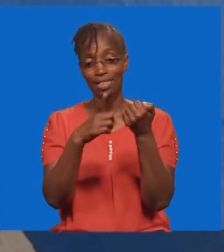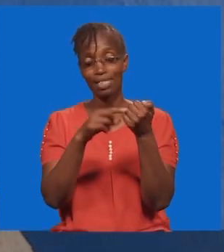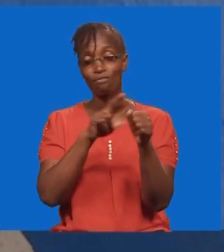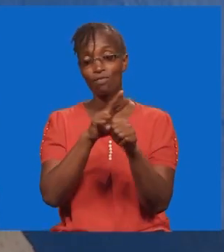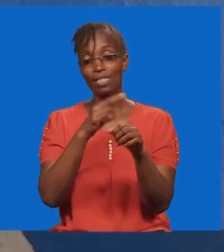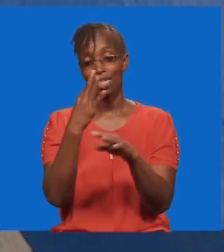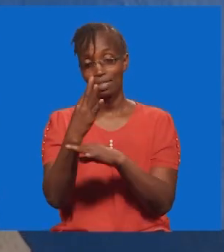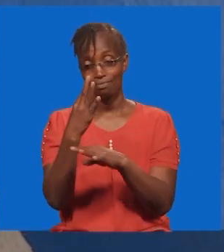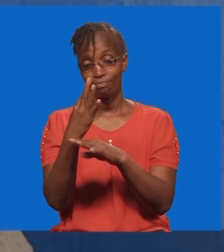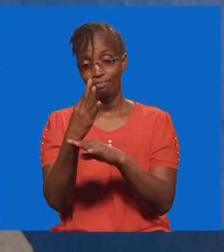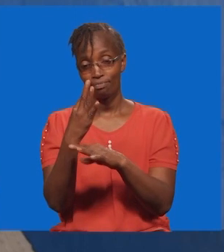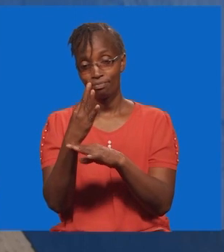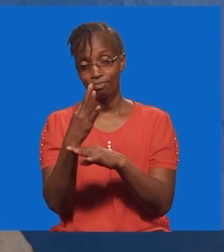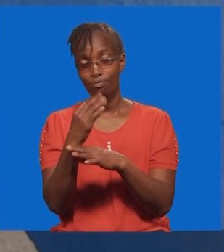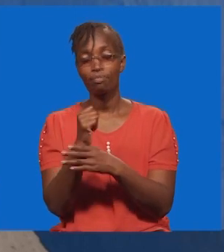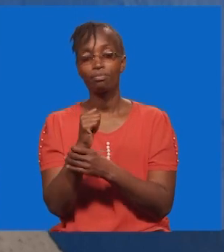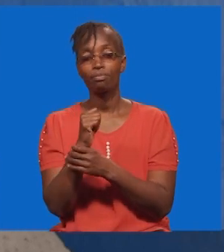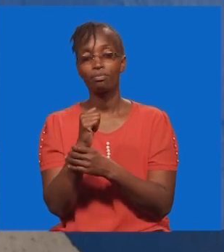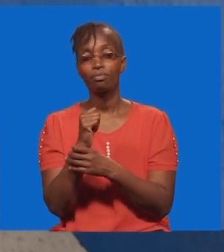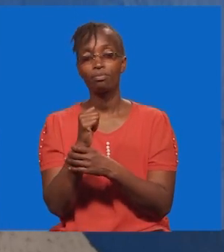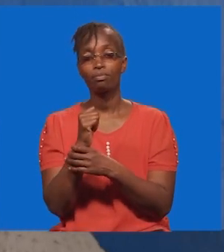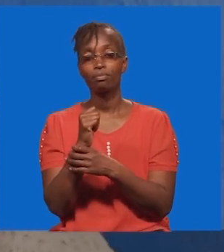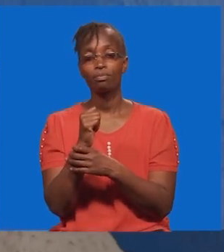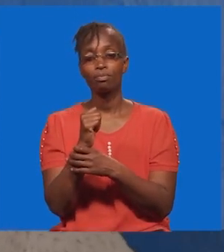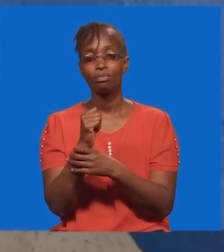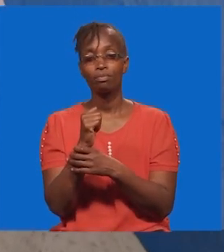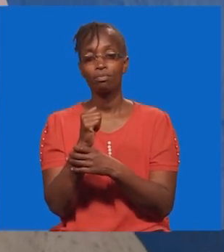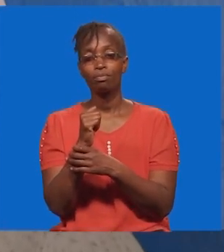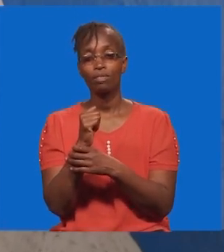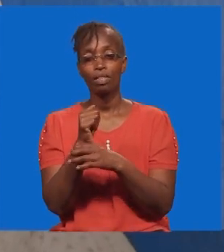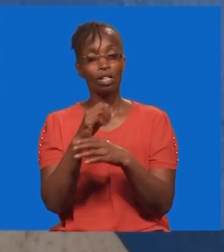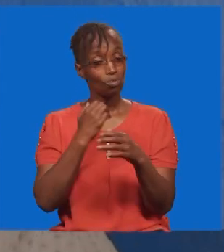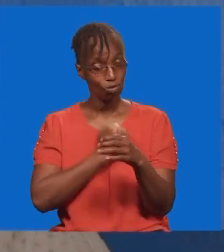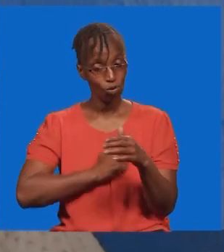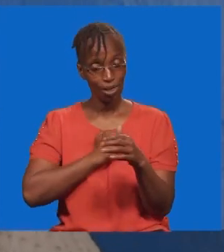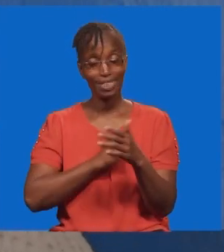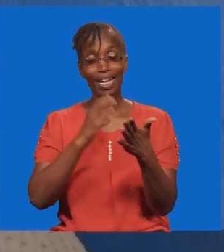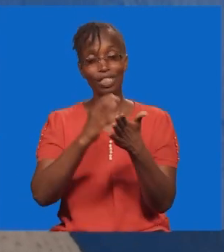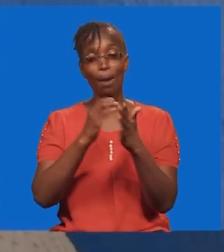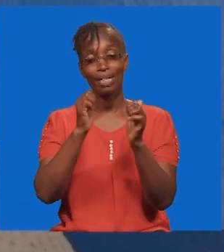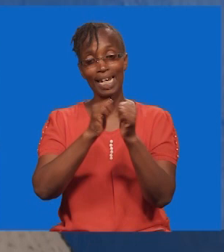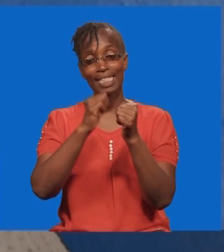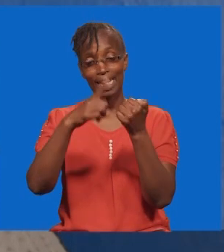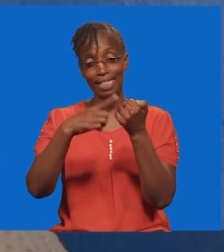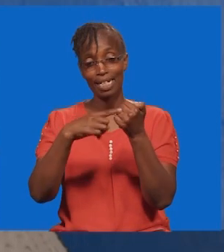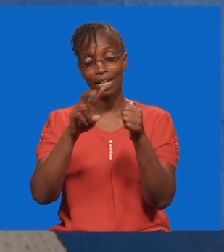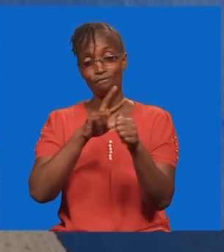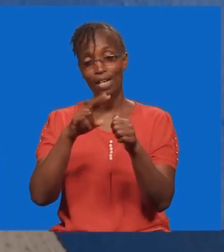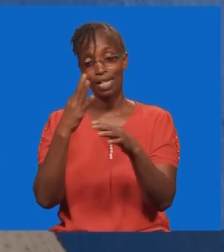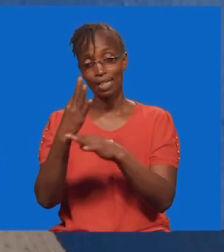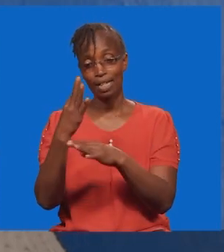mistari wa tatu. Bibilia inasema hivi. Utamulinda yeye ambaye,